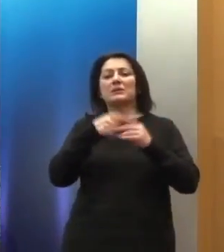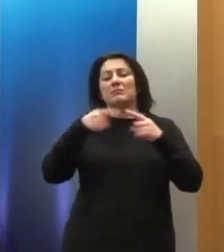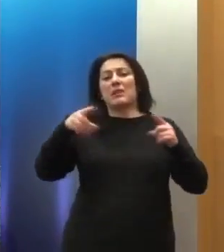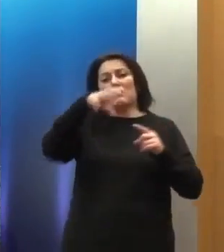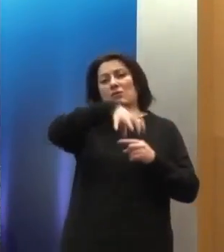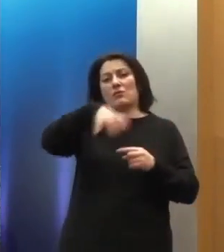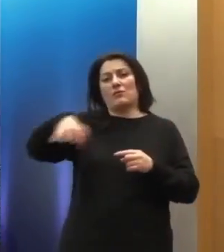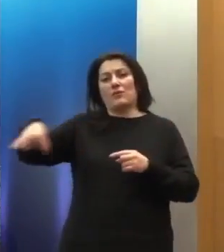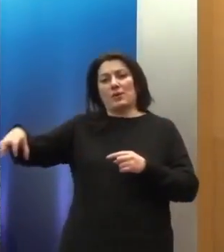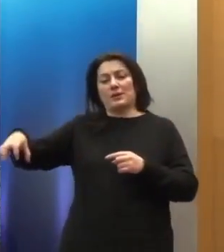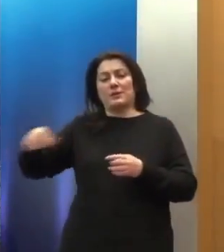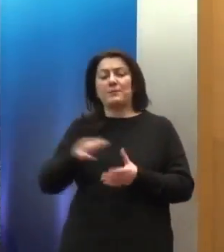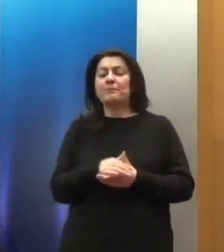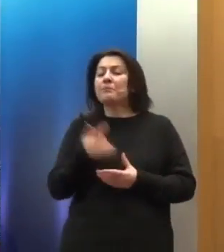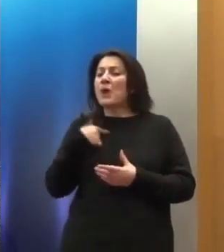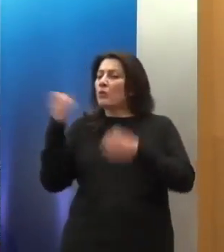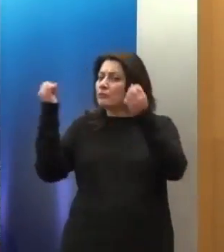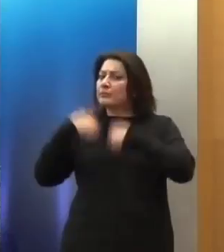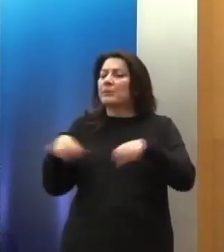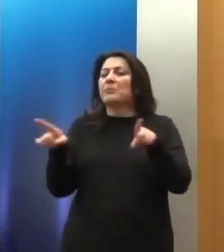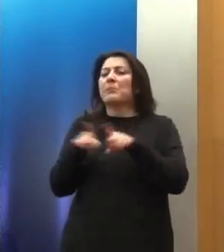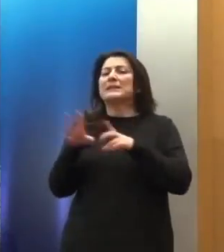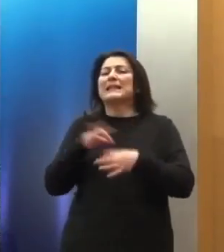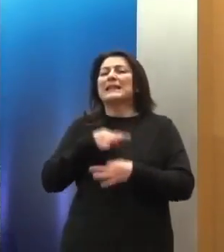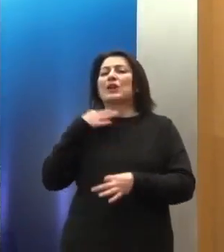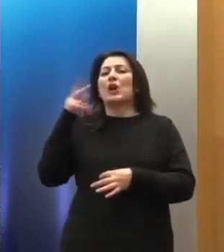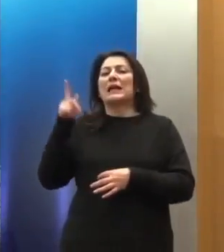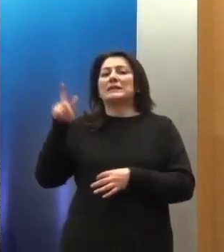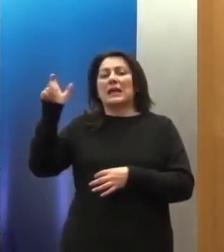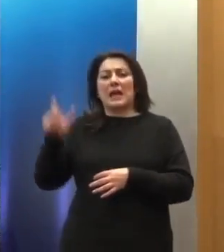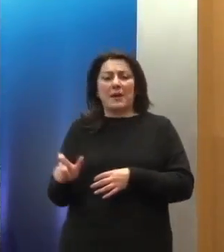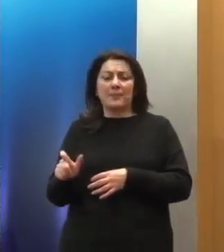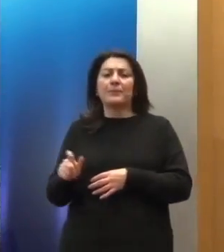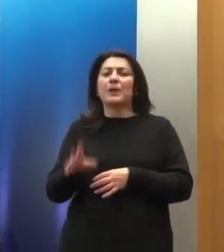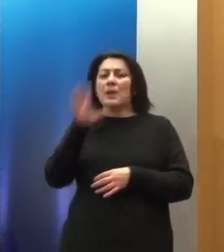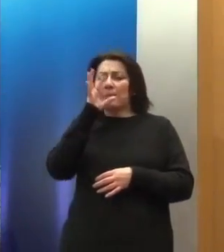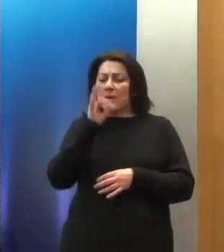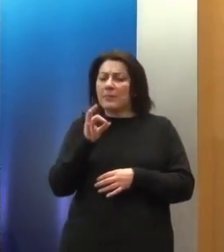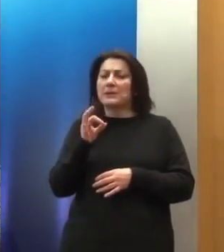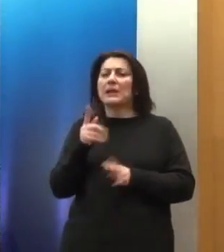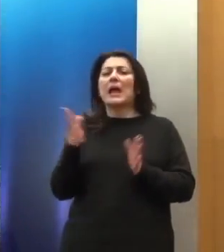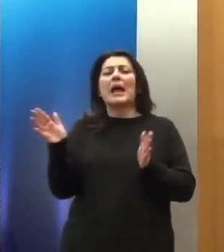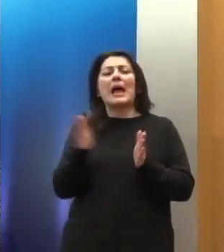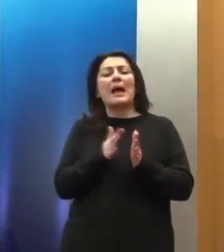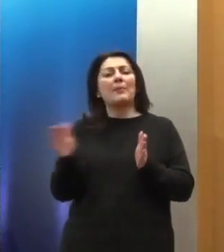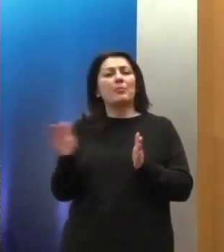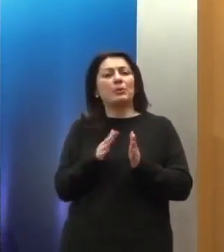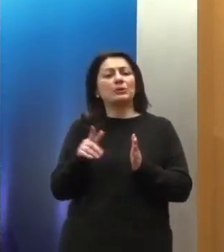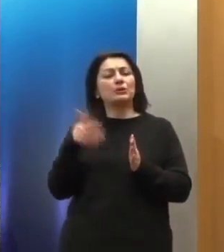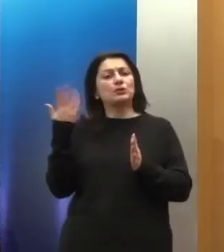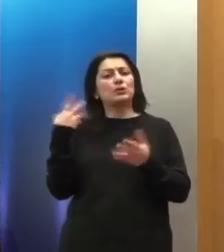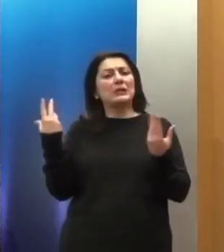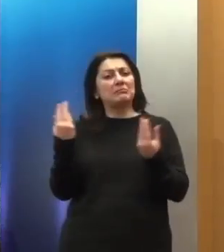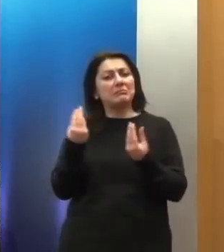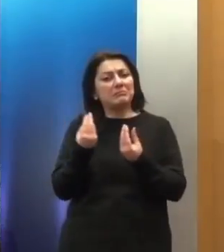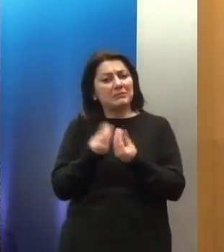Θα συμφωνήσω με τον κύριο Καστανά ότι οριζόντια υπήρχαν, ήταν και η εποχή τέτοια και οι